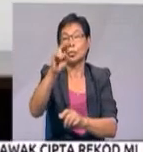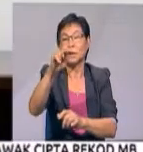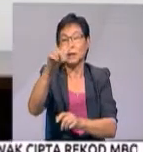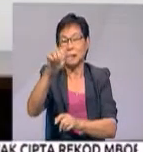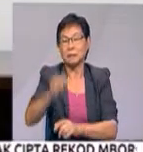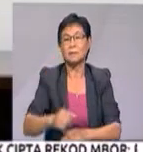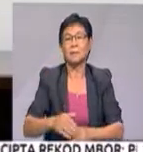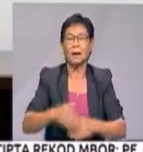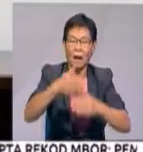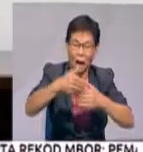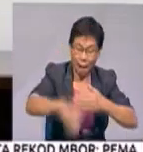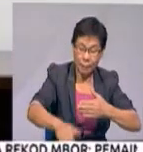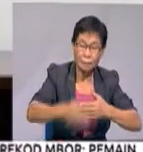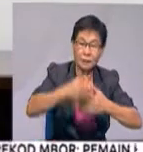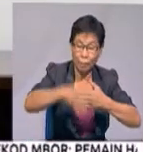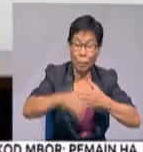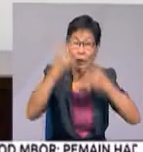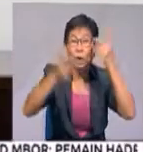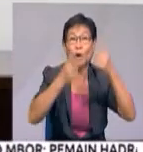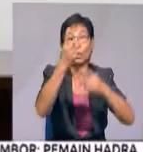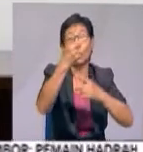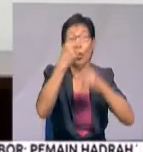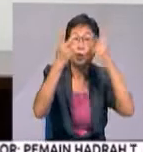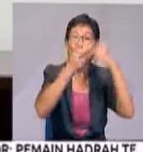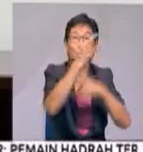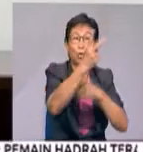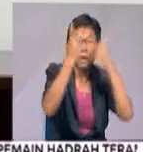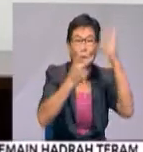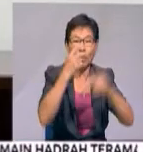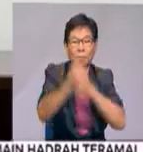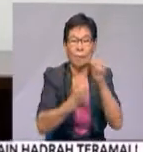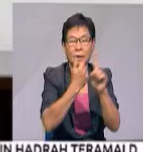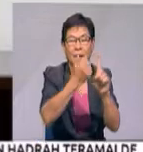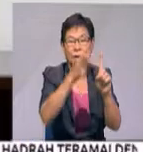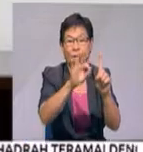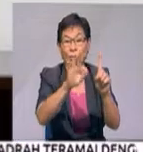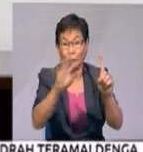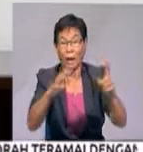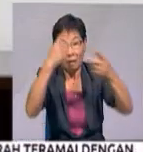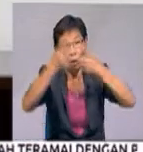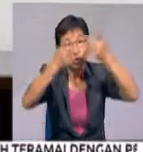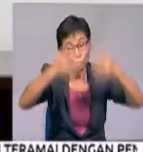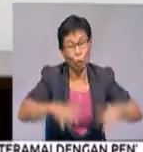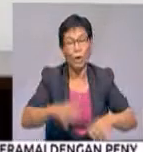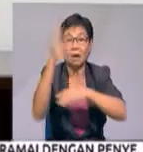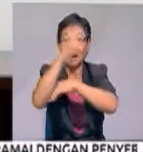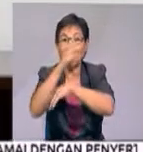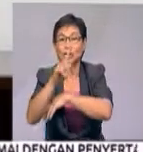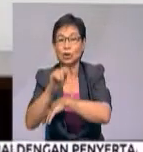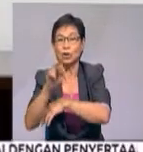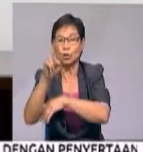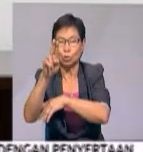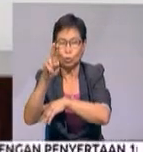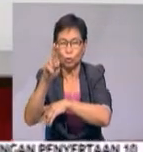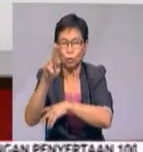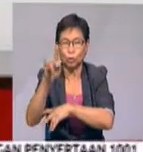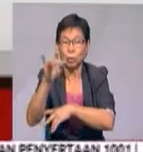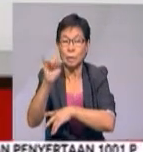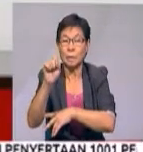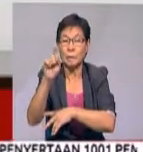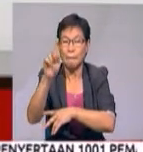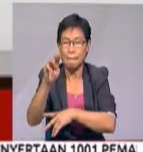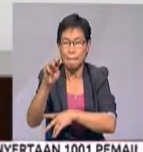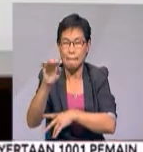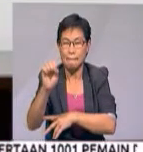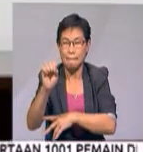Selepas dua lawatan tertinggi pada tahun 1994, kerajaan Turkmenistan menjendari pengalaman dan